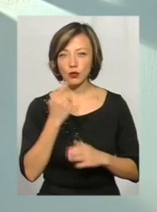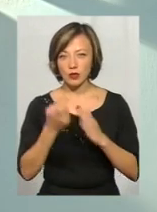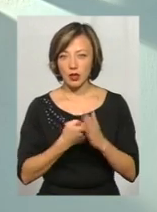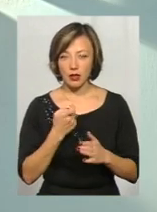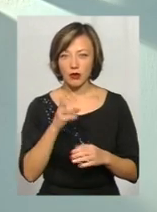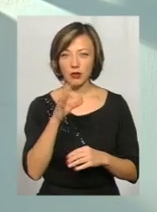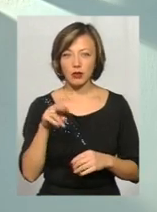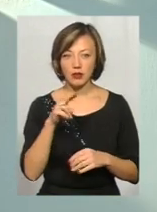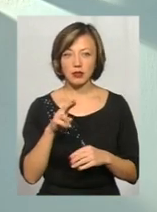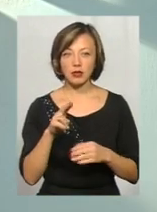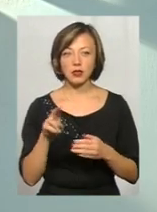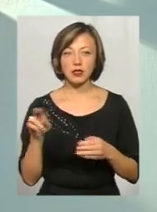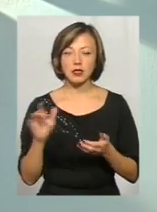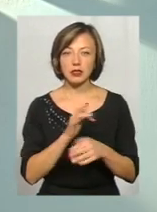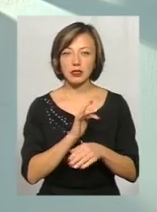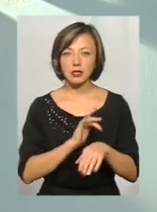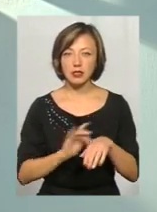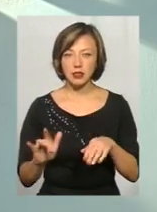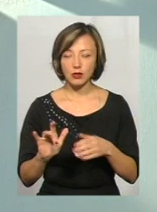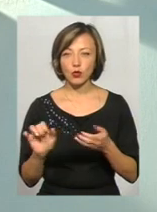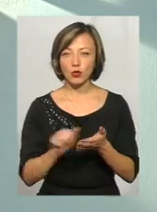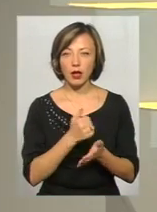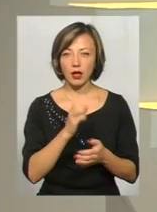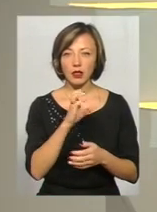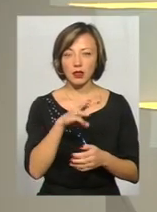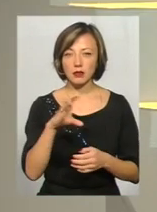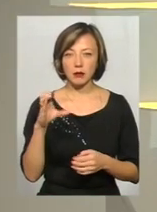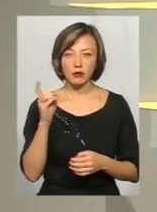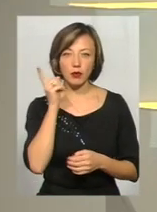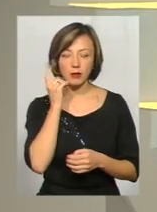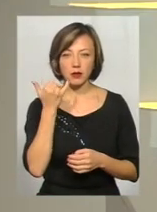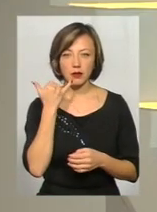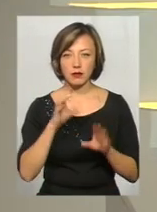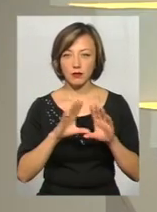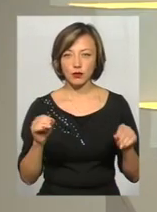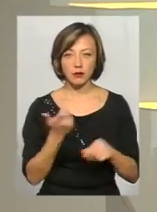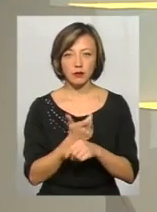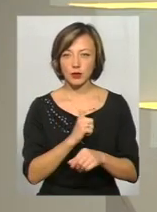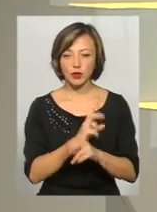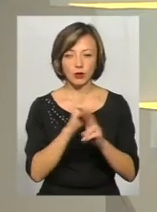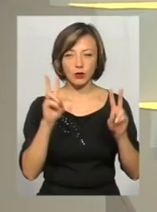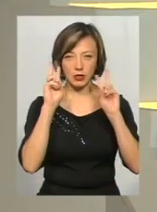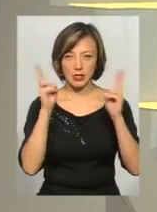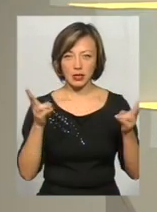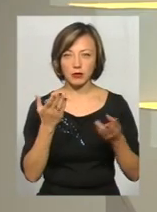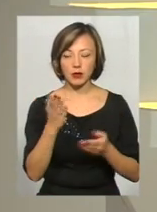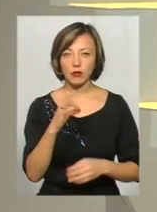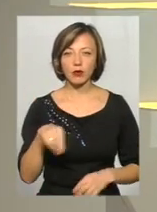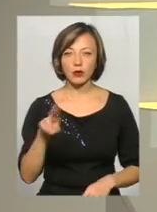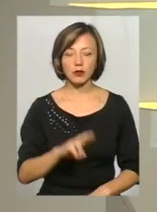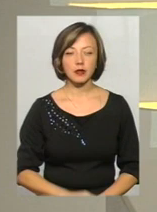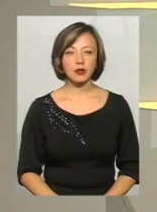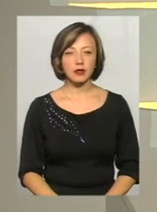хочете забезпечити його збереження, знищуйте смс, удаляйте смс з мобільного телефона, вже більше ніхто, навіть менеджер, не буде знати, який у вас. Тобто, вся